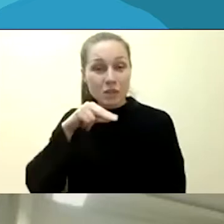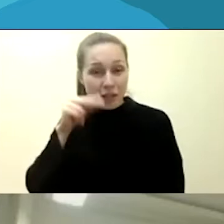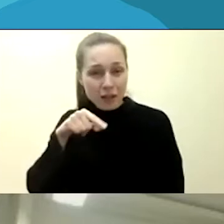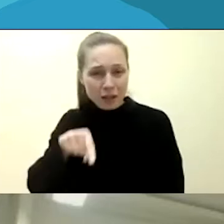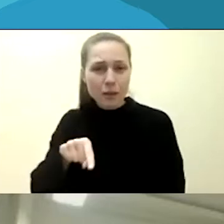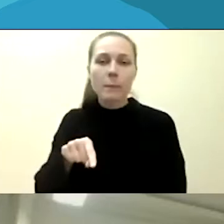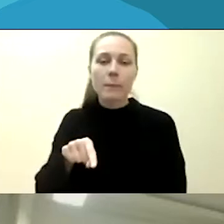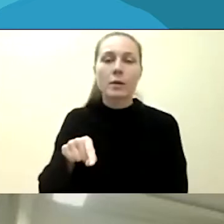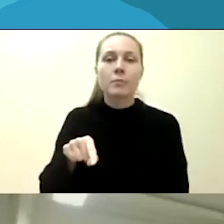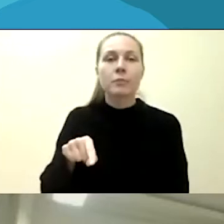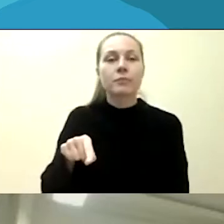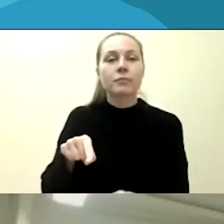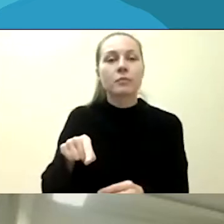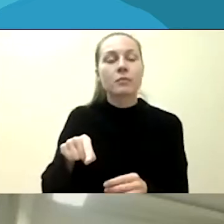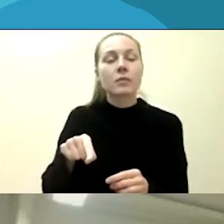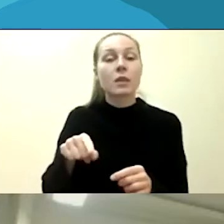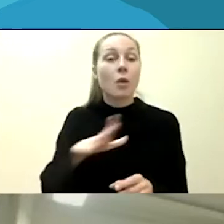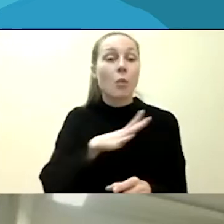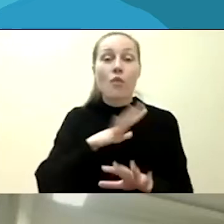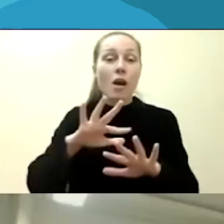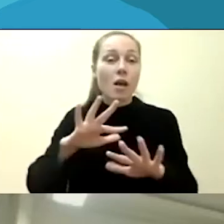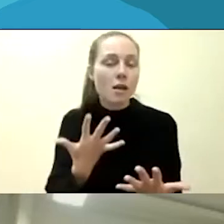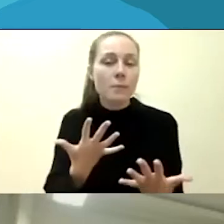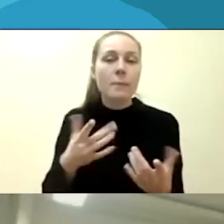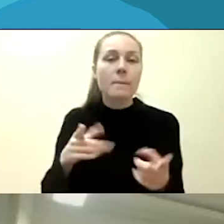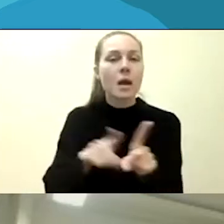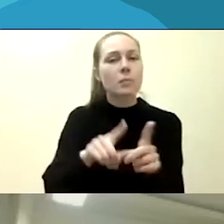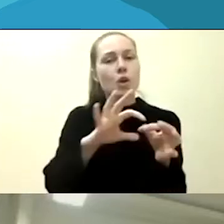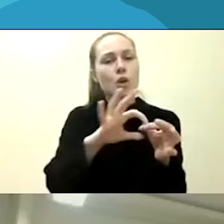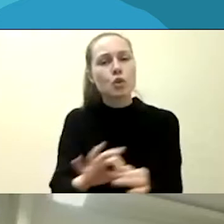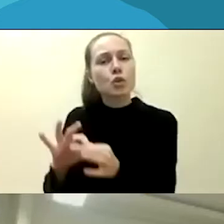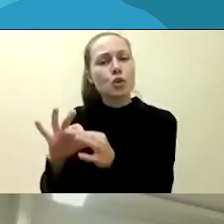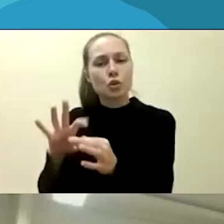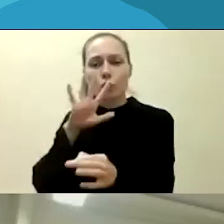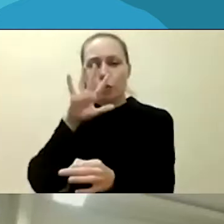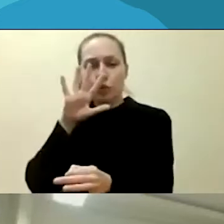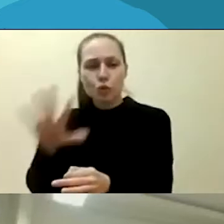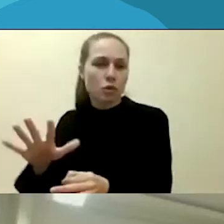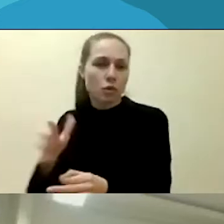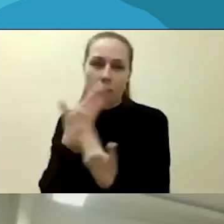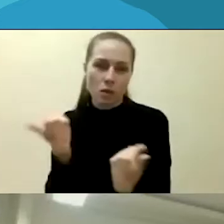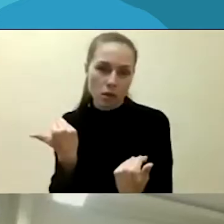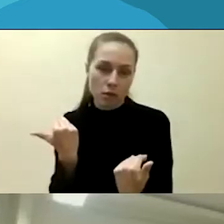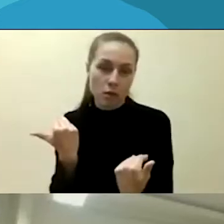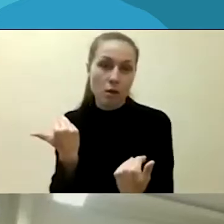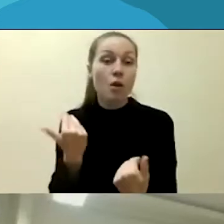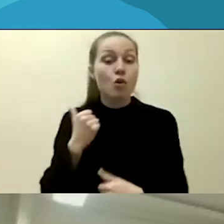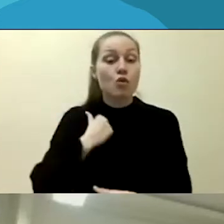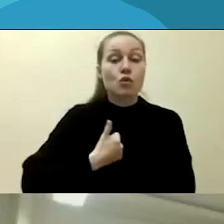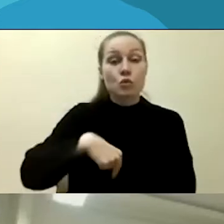kaip, tie įvykiai nėra apibūdinami kaip kažkas, kas yra susijęs su neapikanta. Be to, asmenys